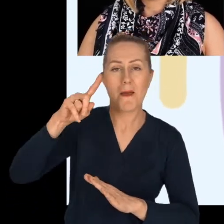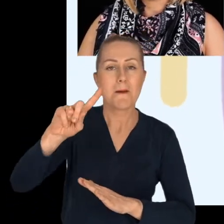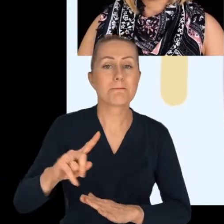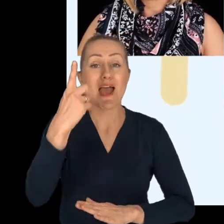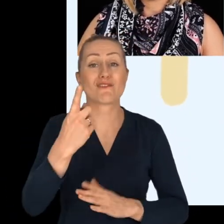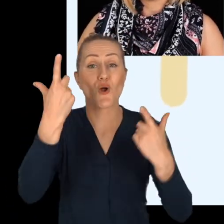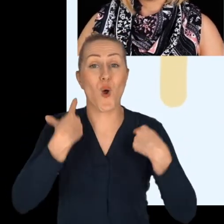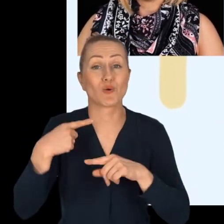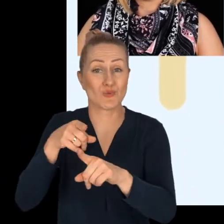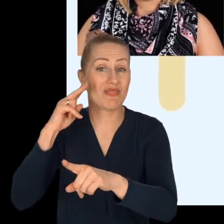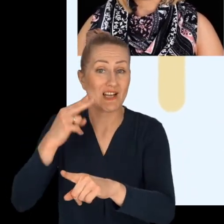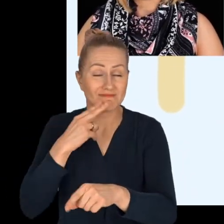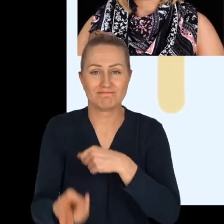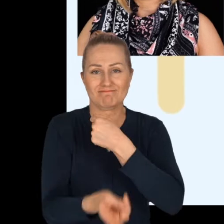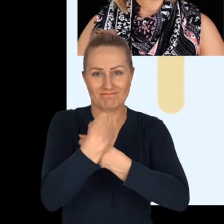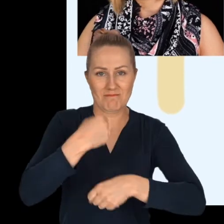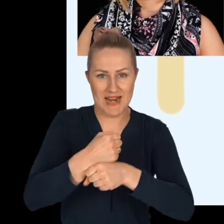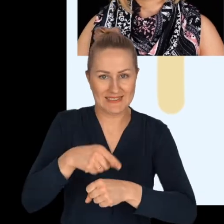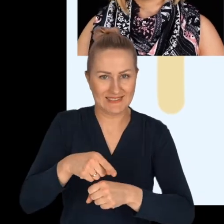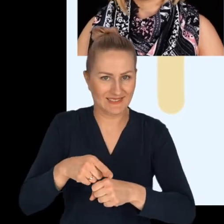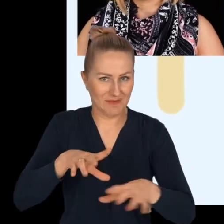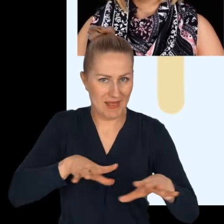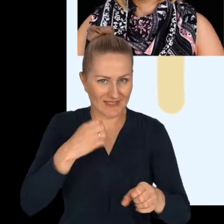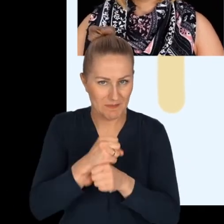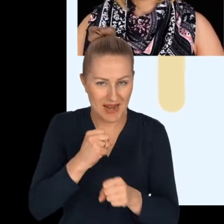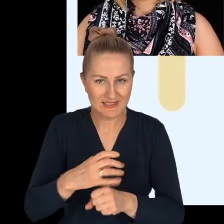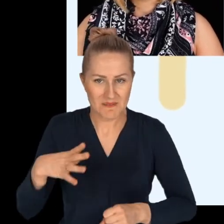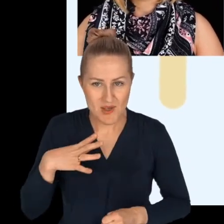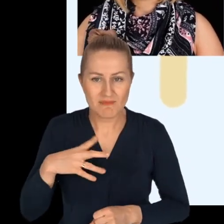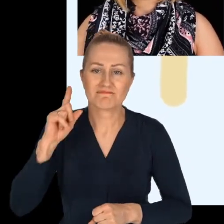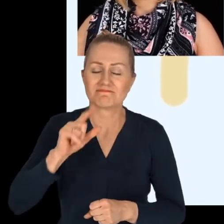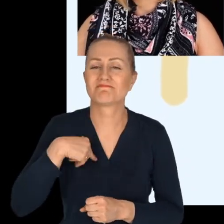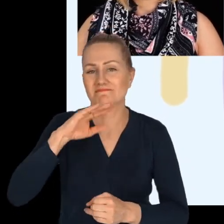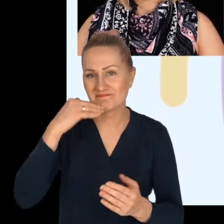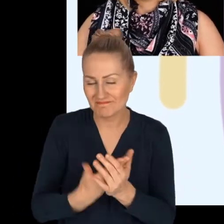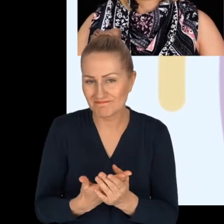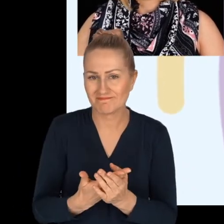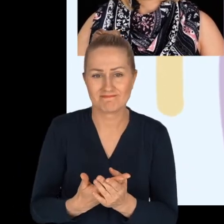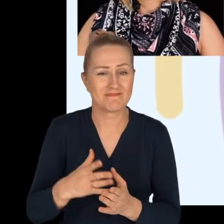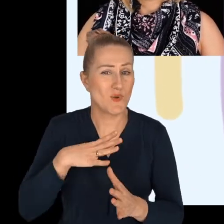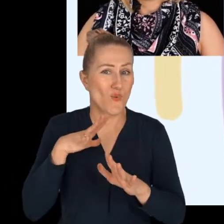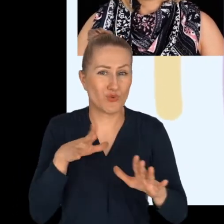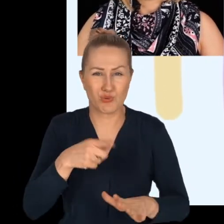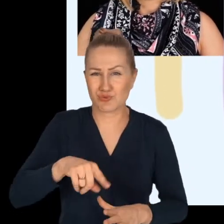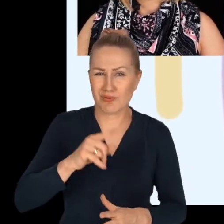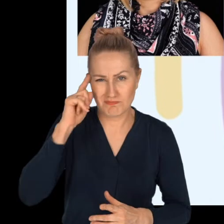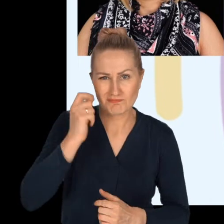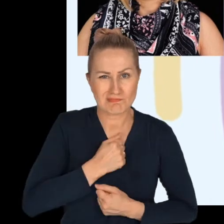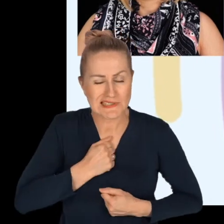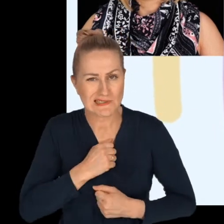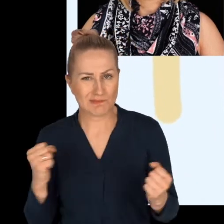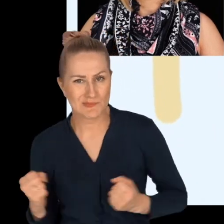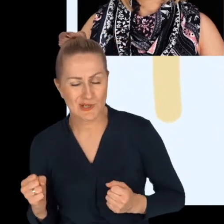pierwsza osoba niesłysząca została zatrudniona w naszym zakładzie. Powiem szczerze, że było dużo obaw,